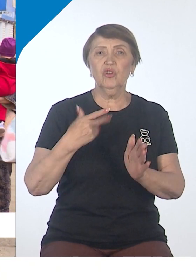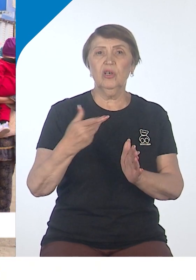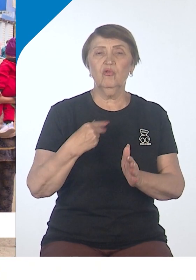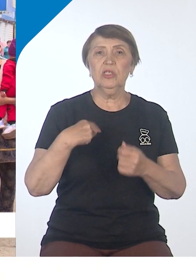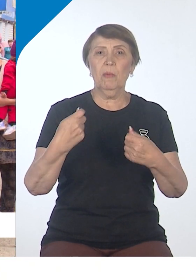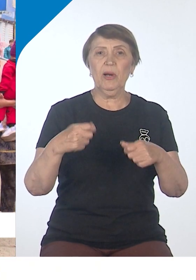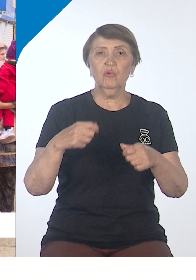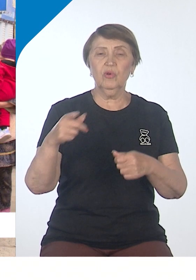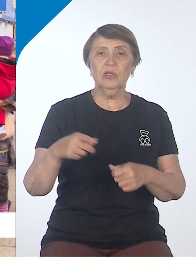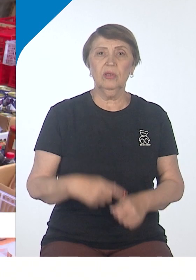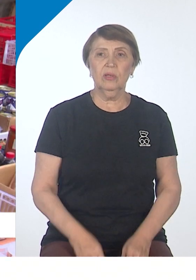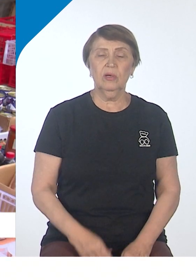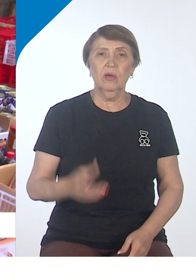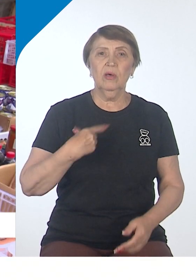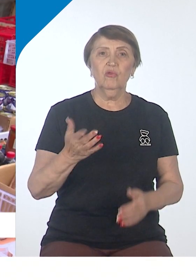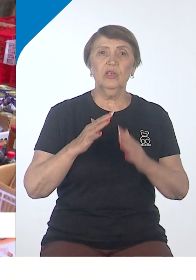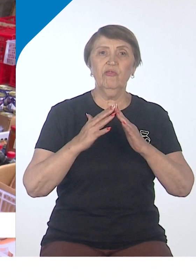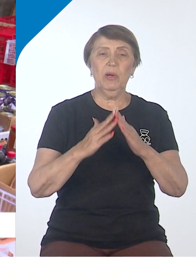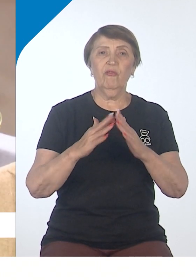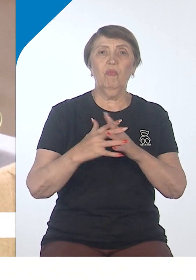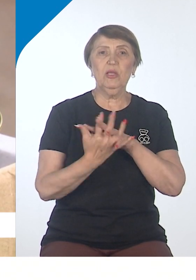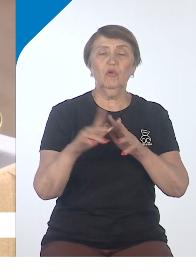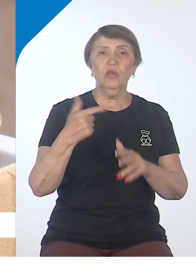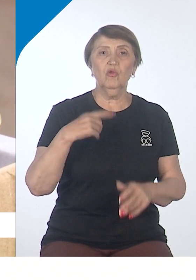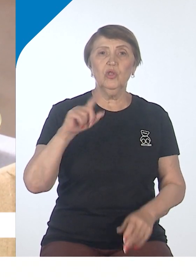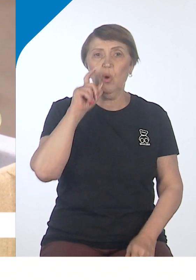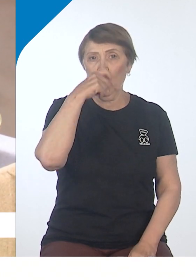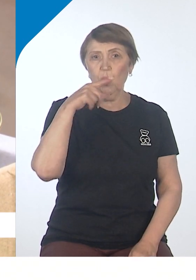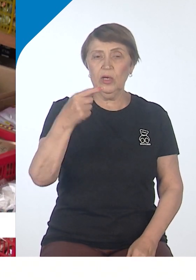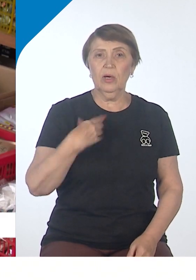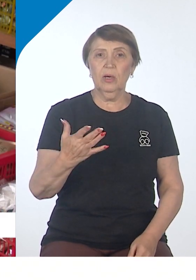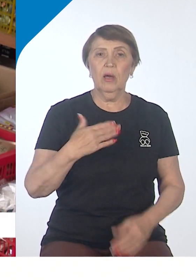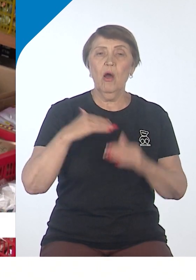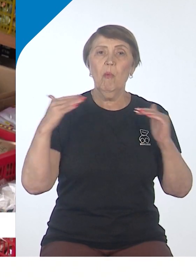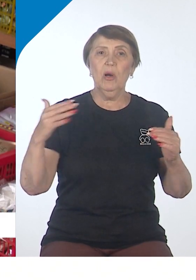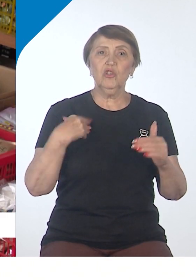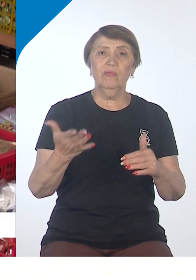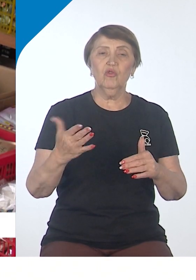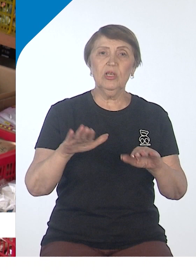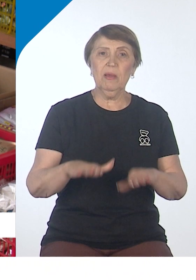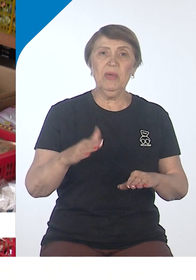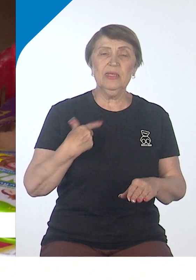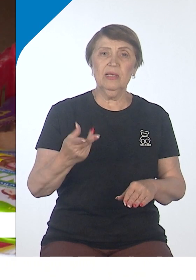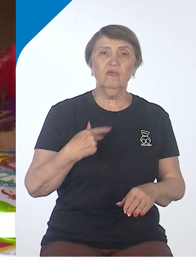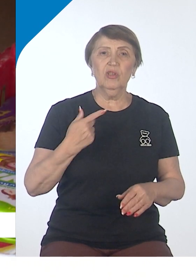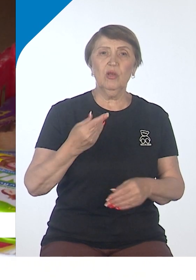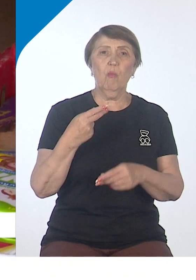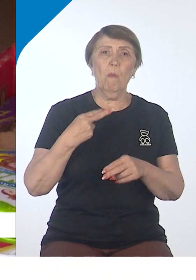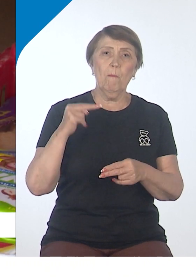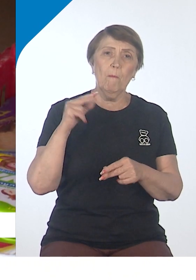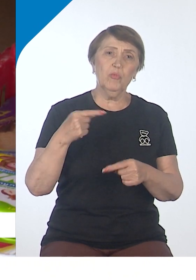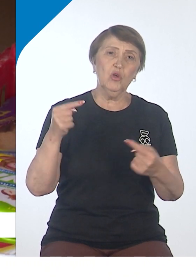с просрочкой существует в поселке Горького не один десяток лет. Большинство местных против дурнопахнущего антисанитарного соседа.